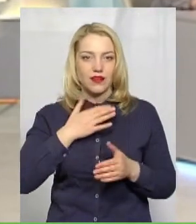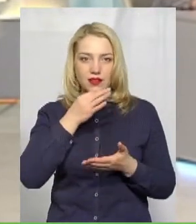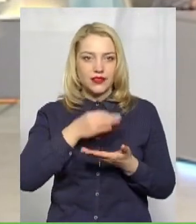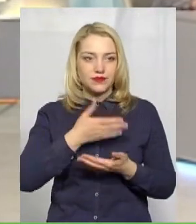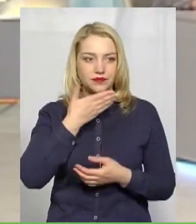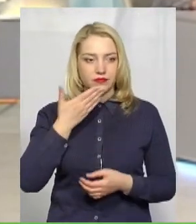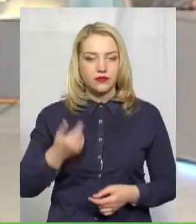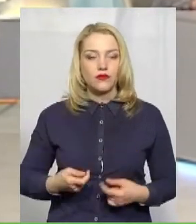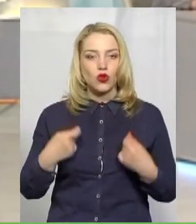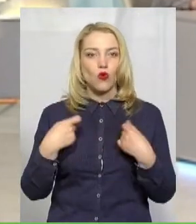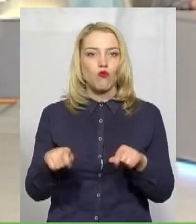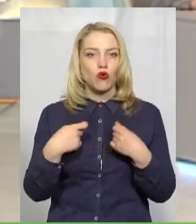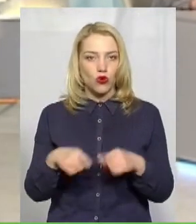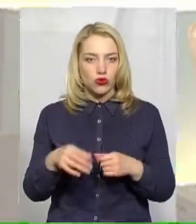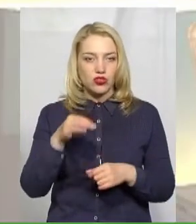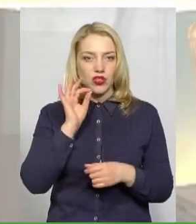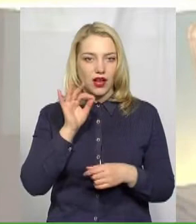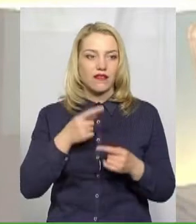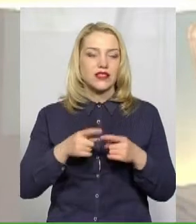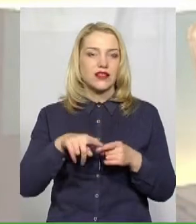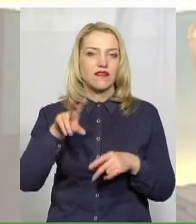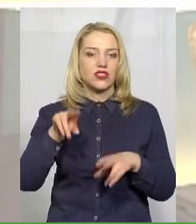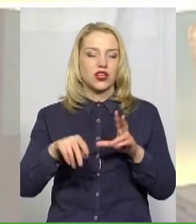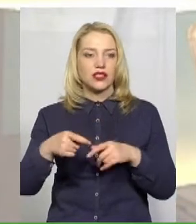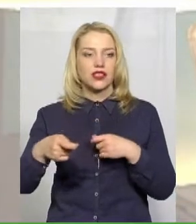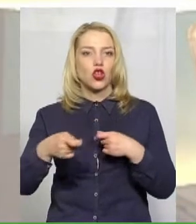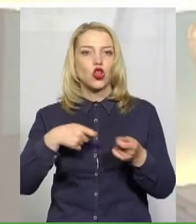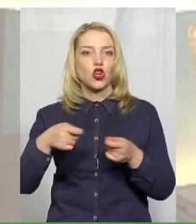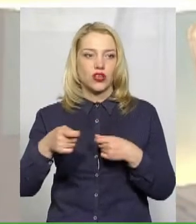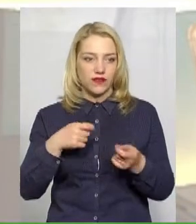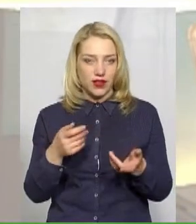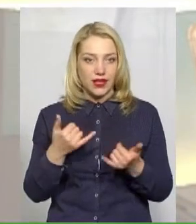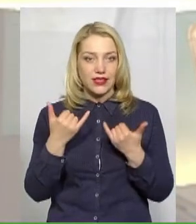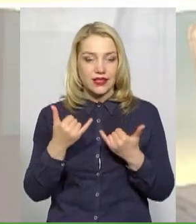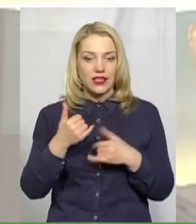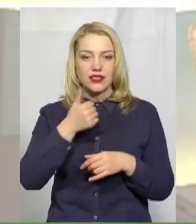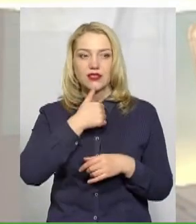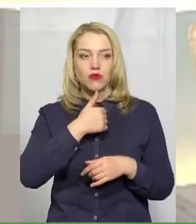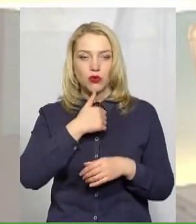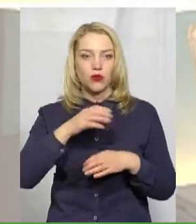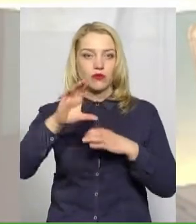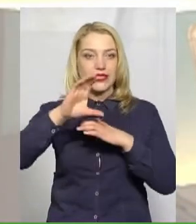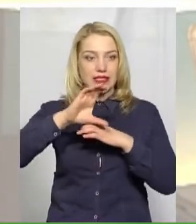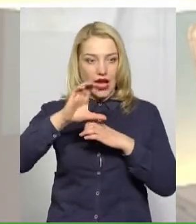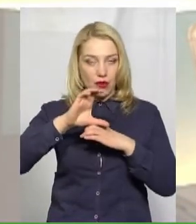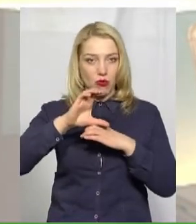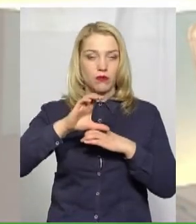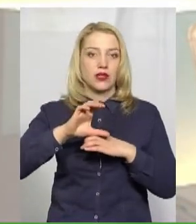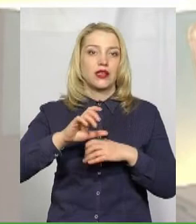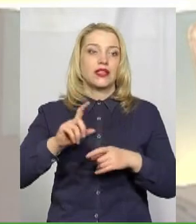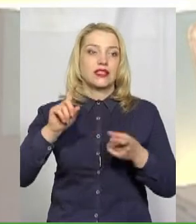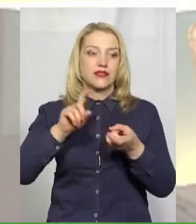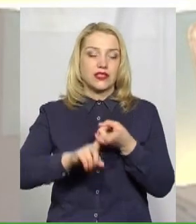торгівля. І зараз ми спробуємо зв'язатися скайпом з Дмитром